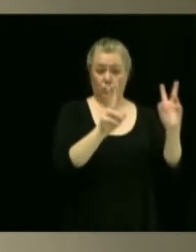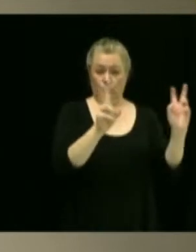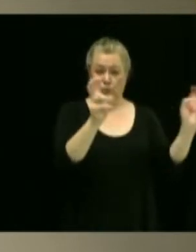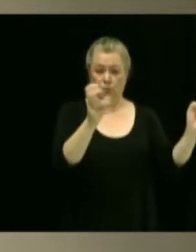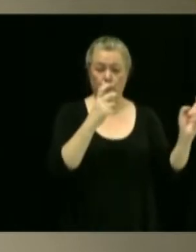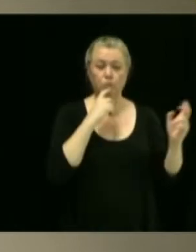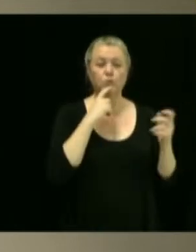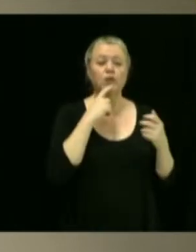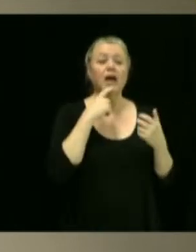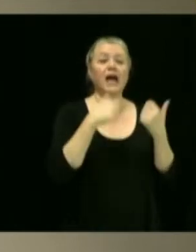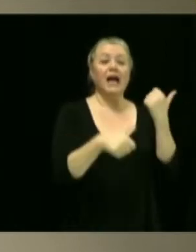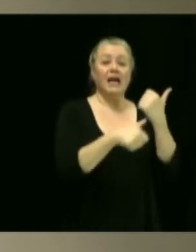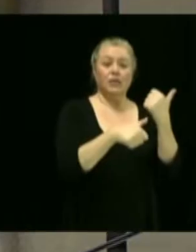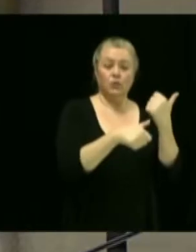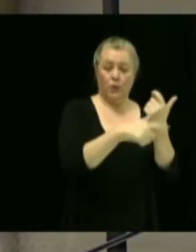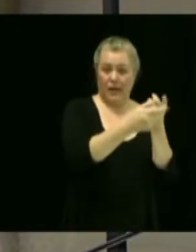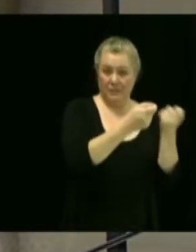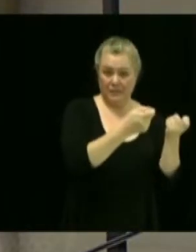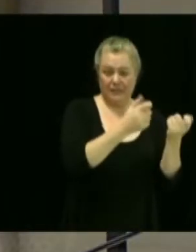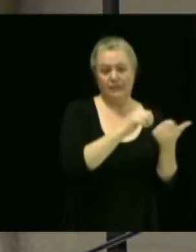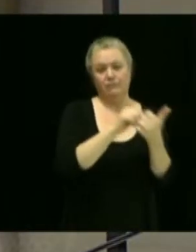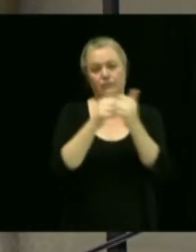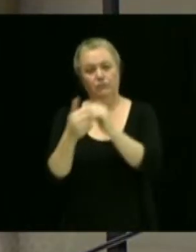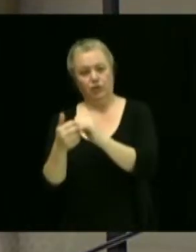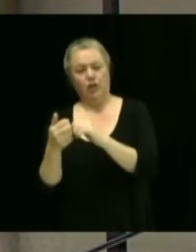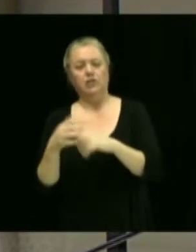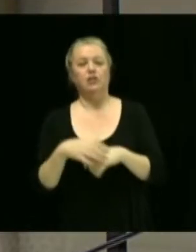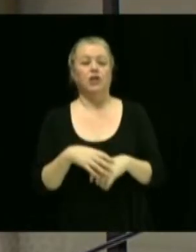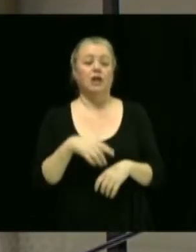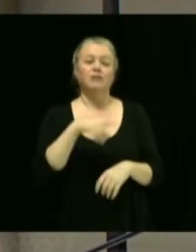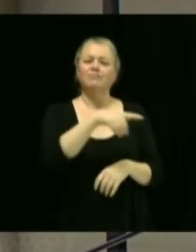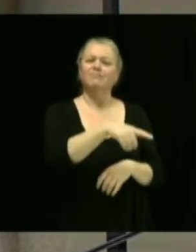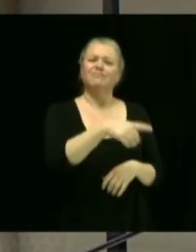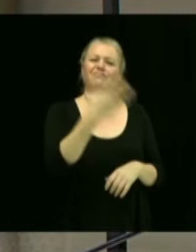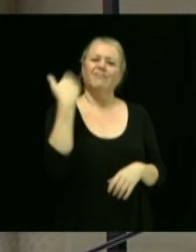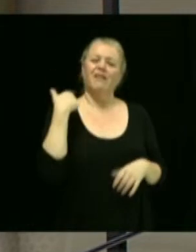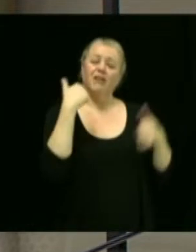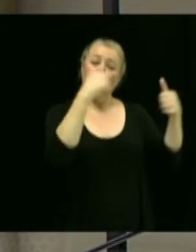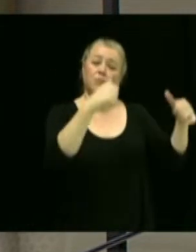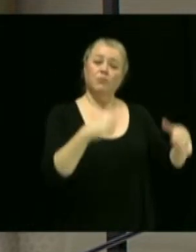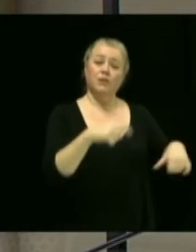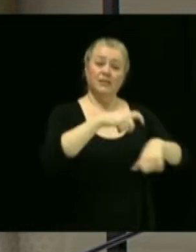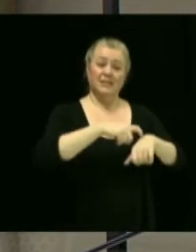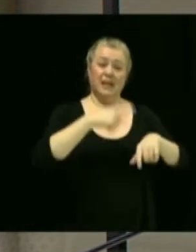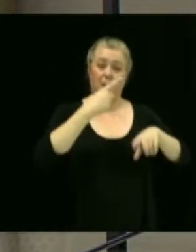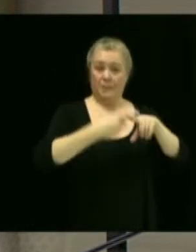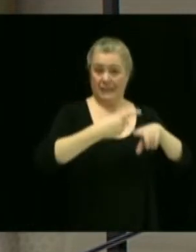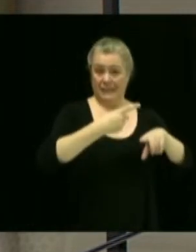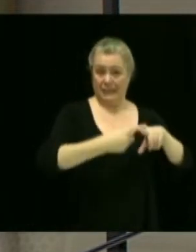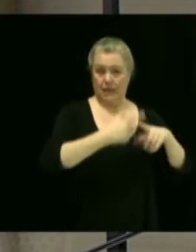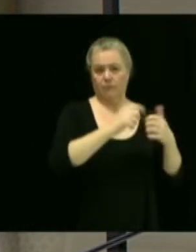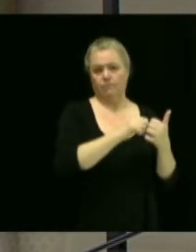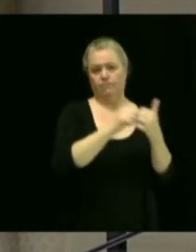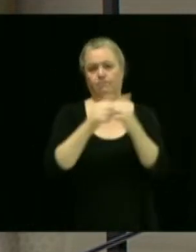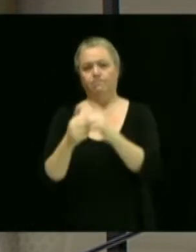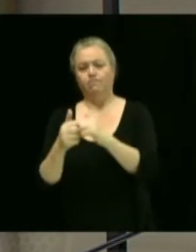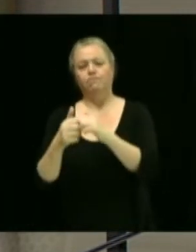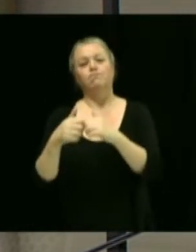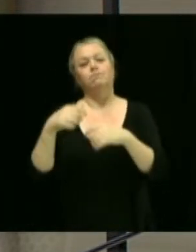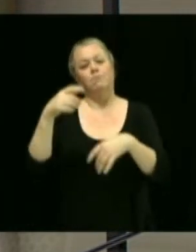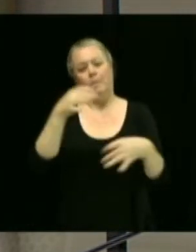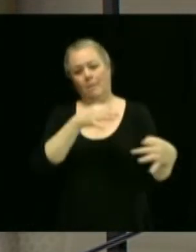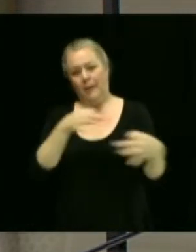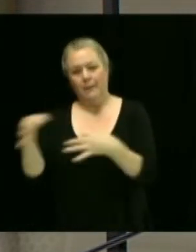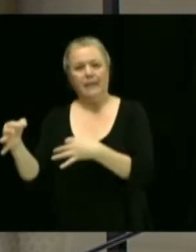service du capital humain. Alors, il s'agissait d'un poste à temps partiel et il lieu de convertir ce poste maintenant pour un poste permanent